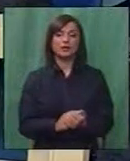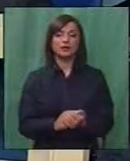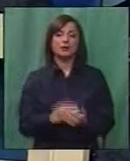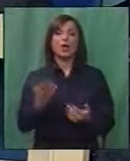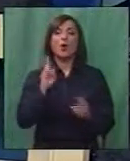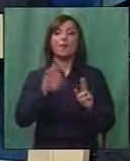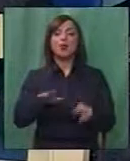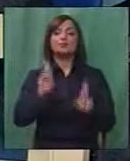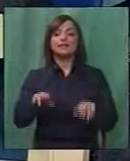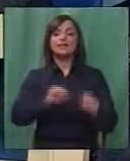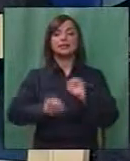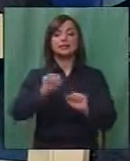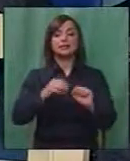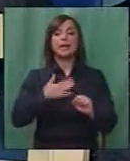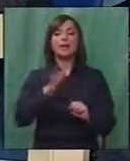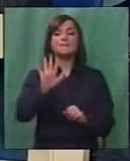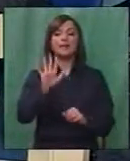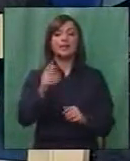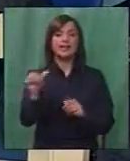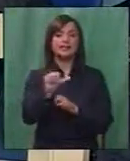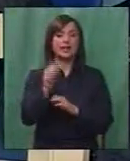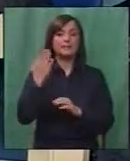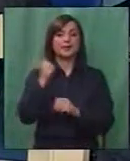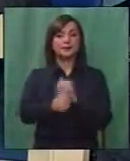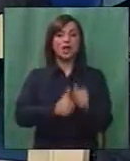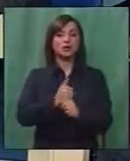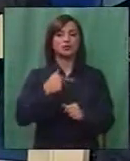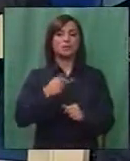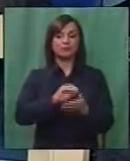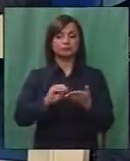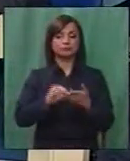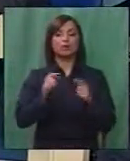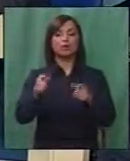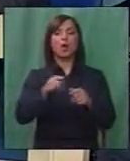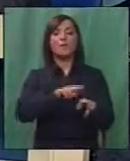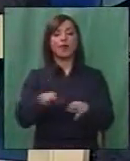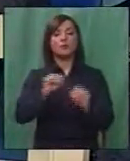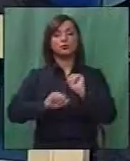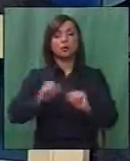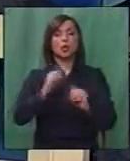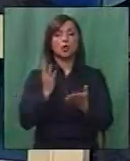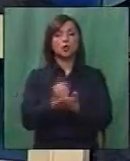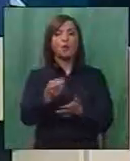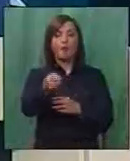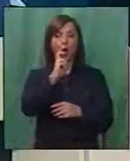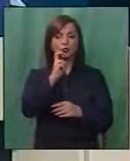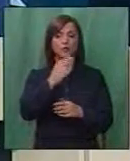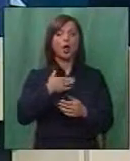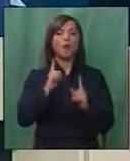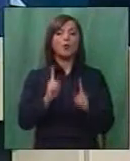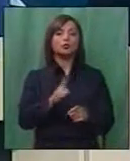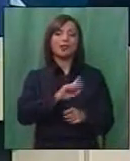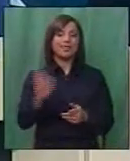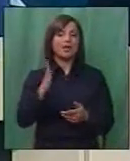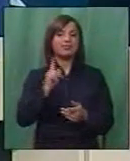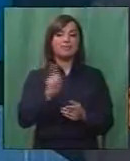Много едноставно. Ние имаме на 3. и 11. минатата година представка од Народниот правобранител. Добивме одговор и морам да ви кажем, не